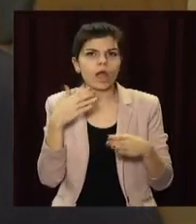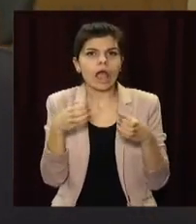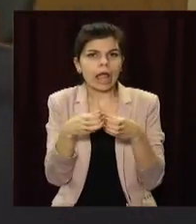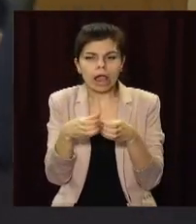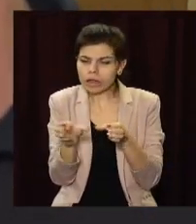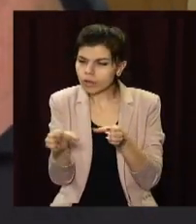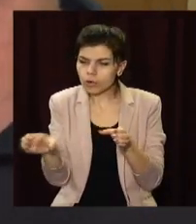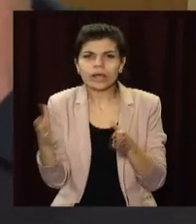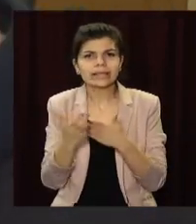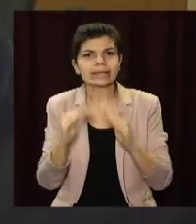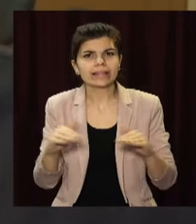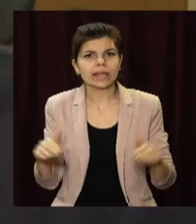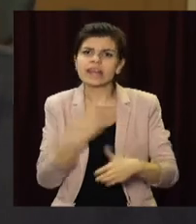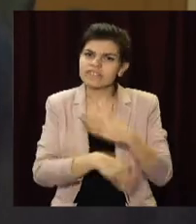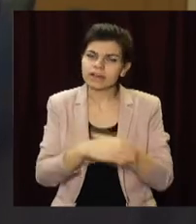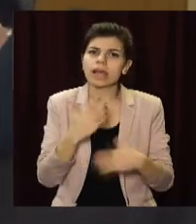-інваліди, сироти.